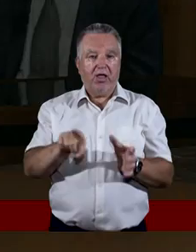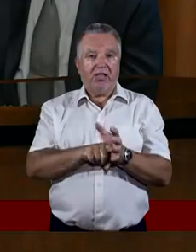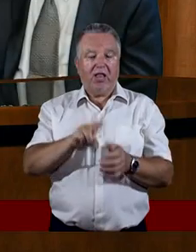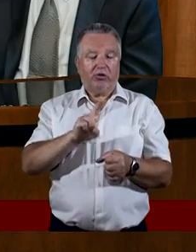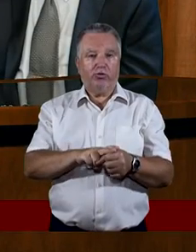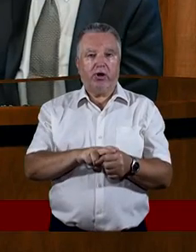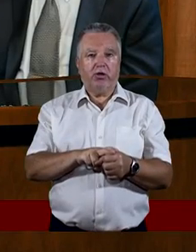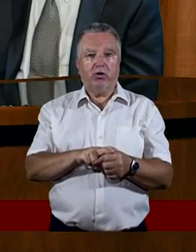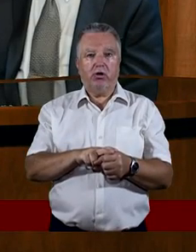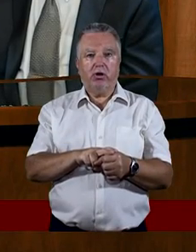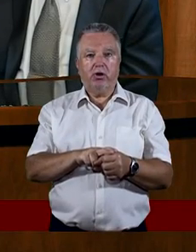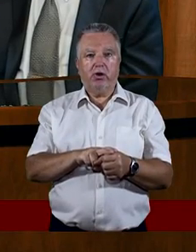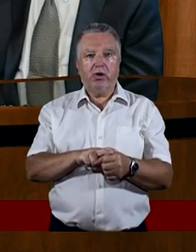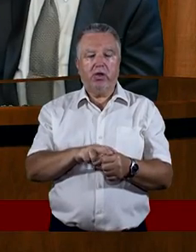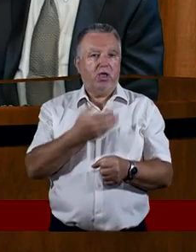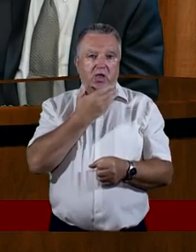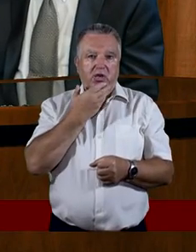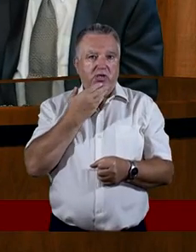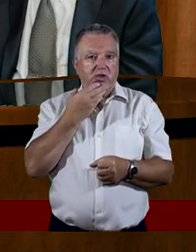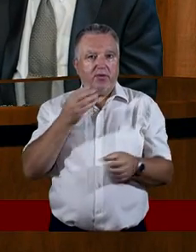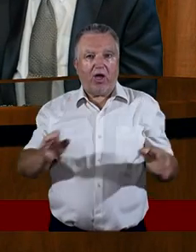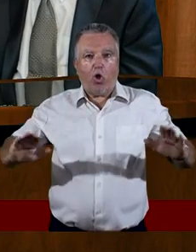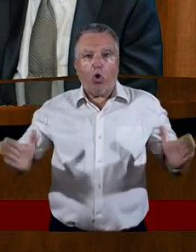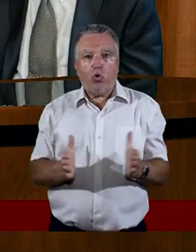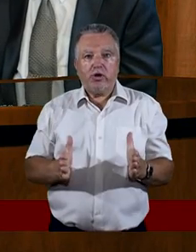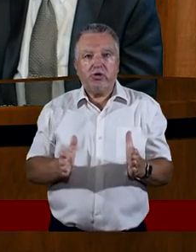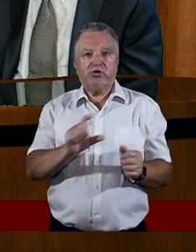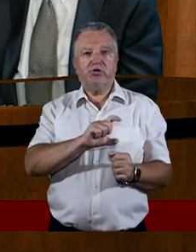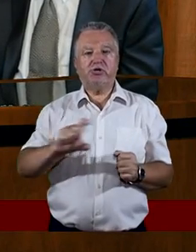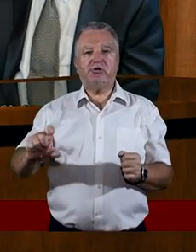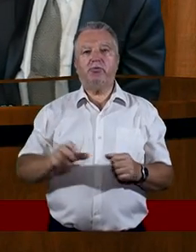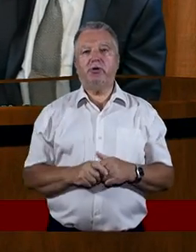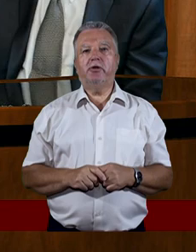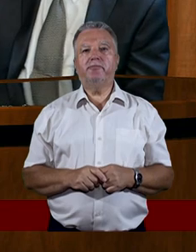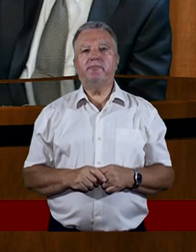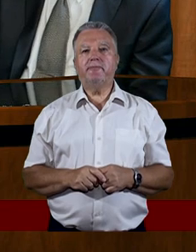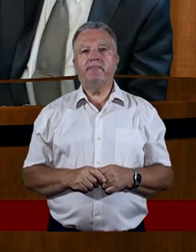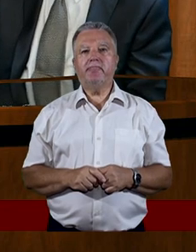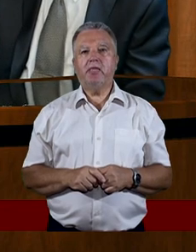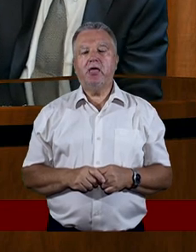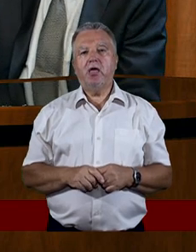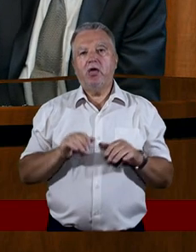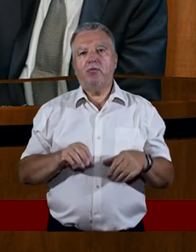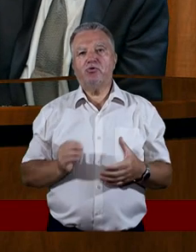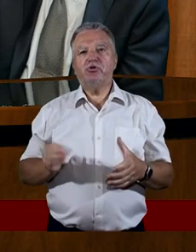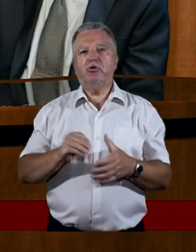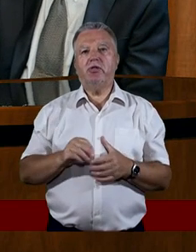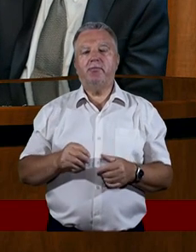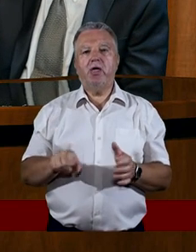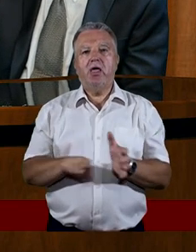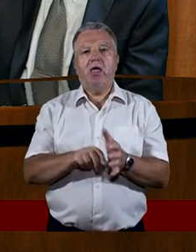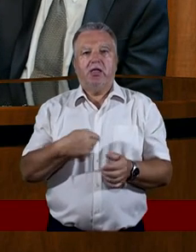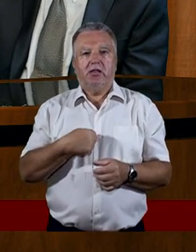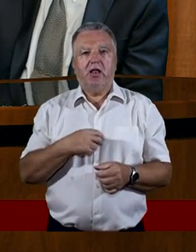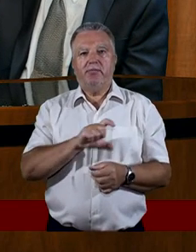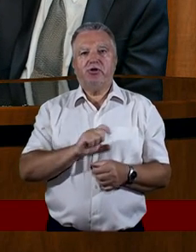nie ma ograniczeń czasowych. Czy ja może jeszcze dodam, dla mnie czasy końca